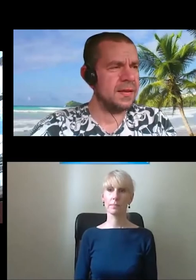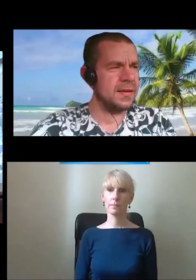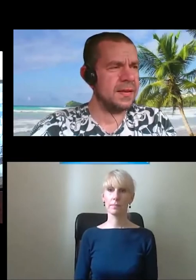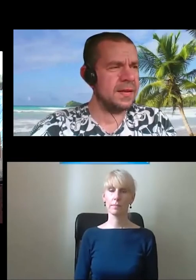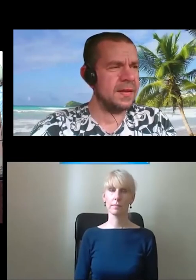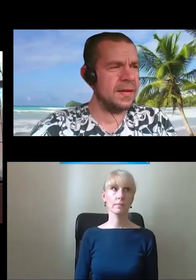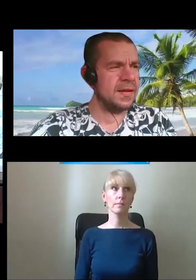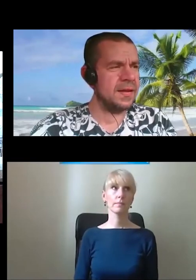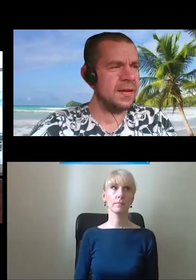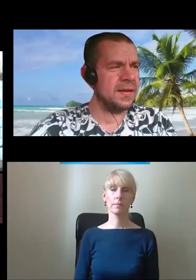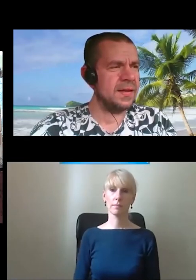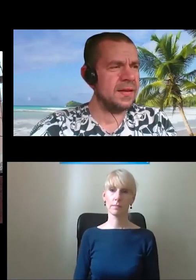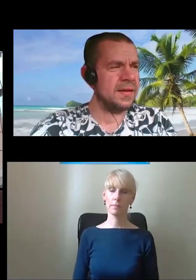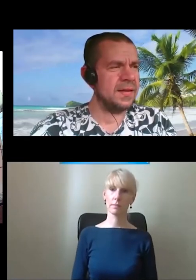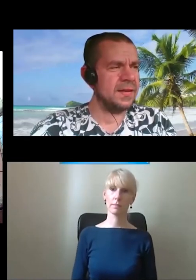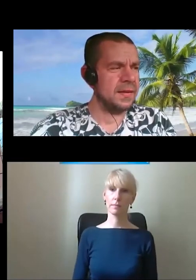Nie, nie działa, tak, tak?